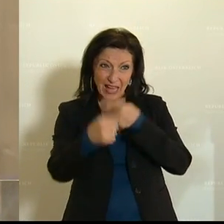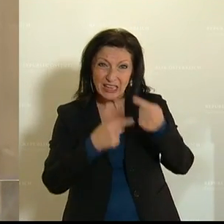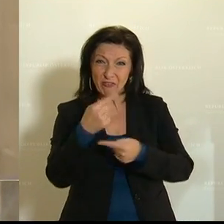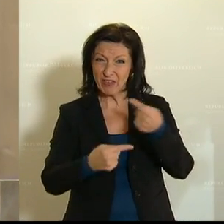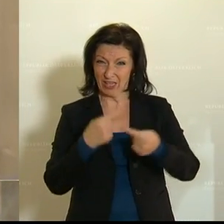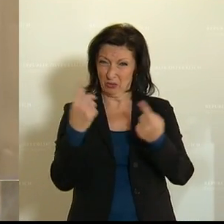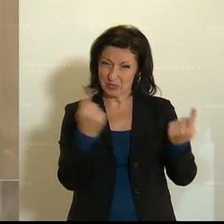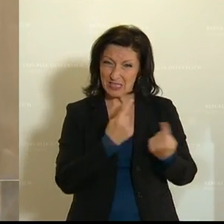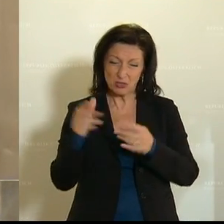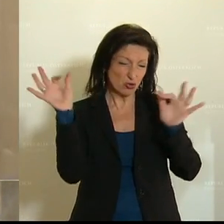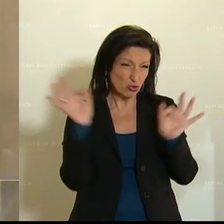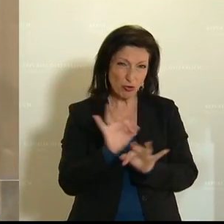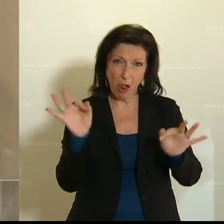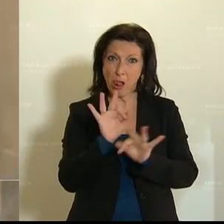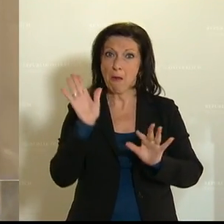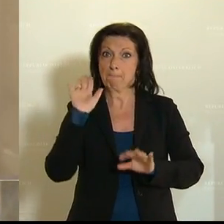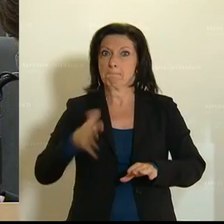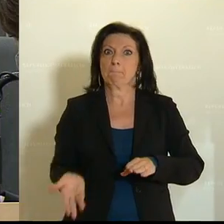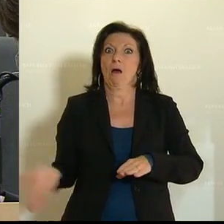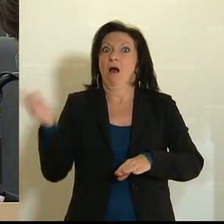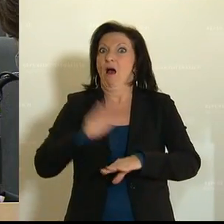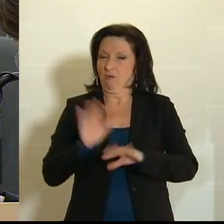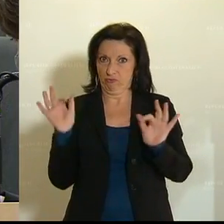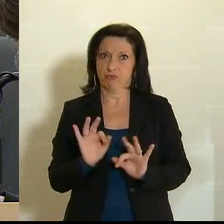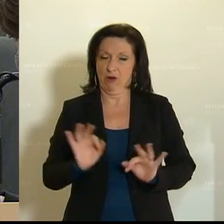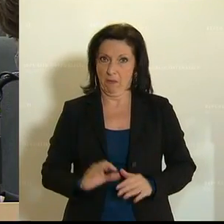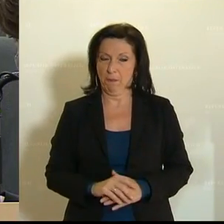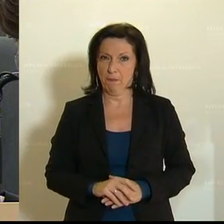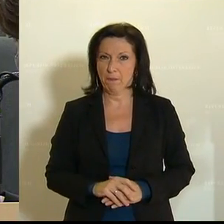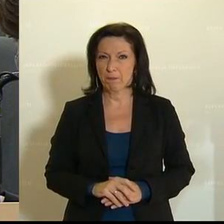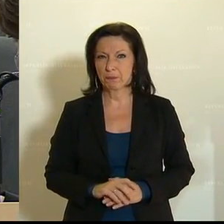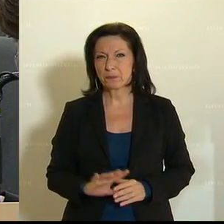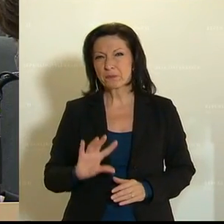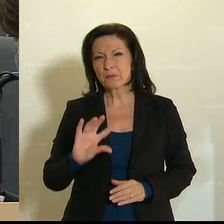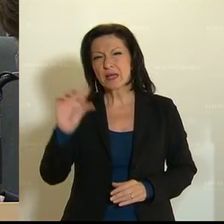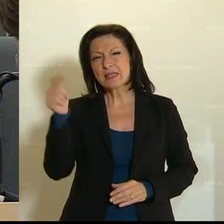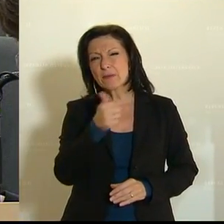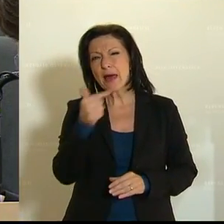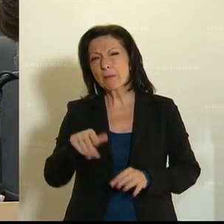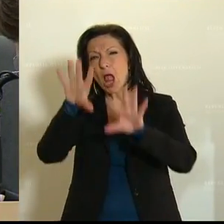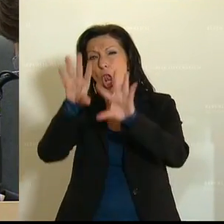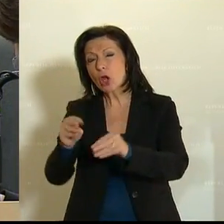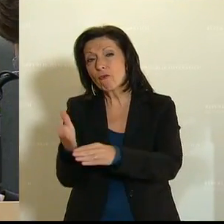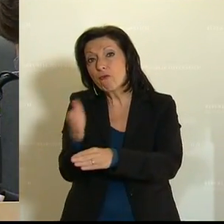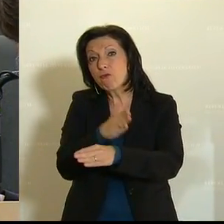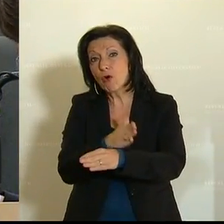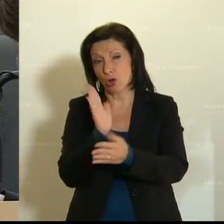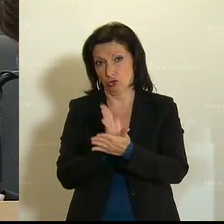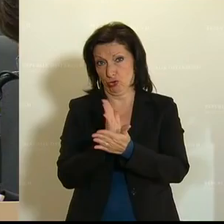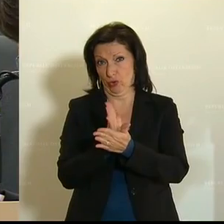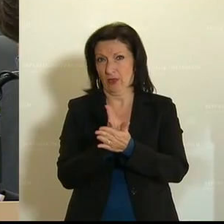dramatische Situation noch weiter verschärfen. Es war schon vor dem zweiten Lockdown so, dass WIFO, das